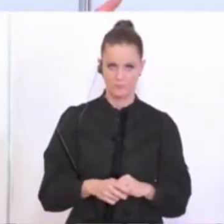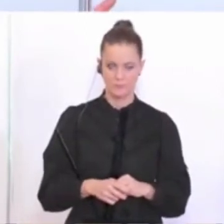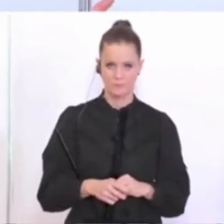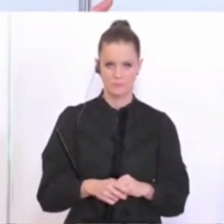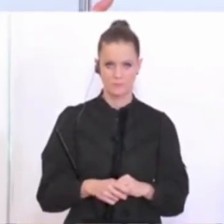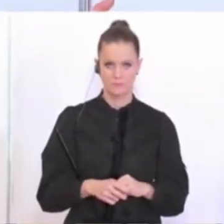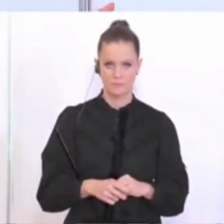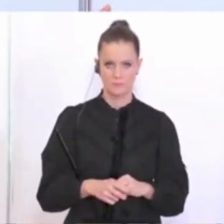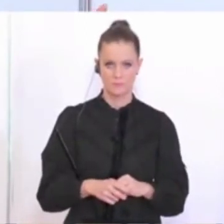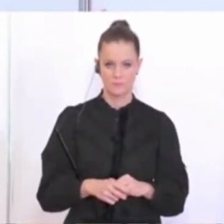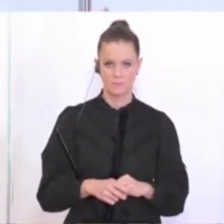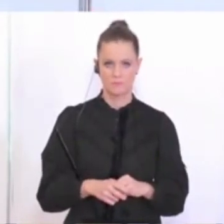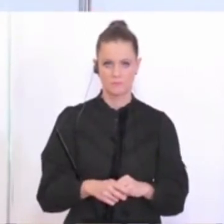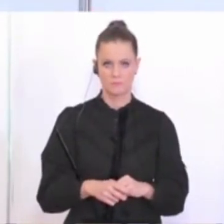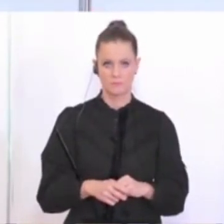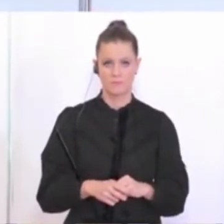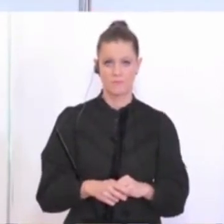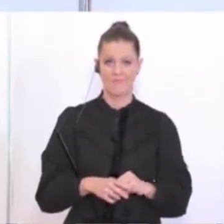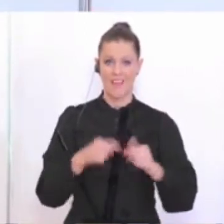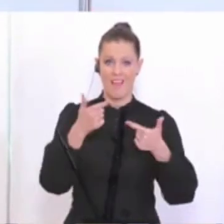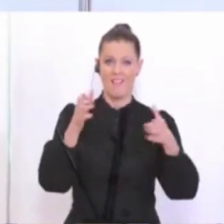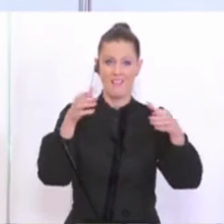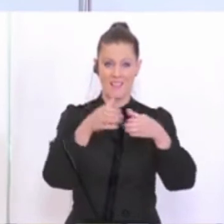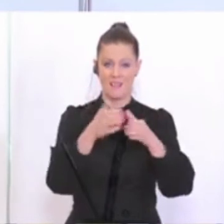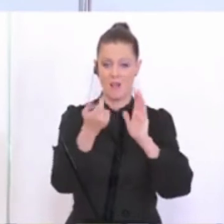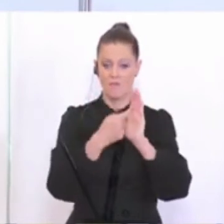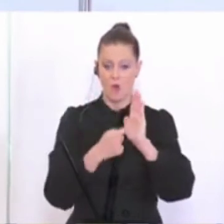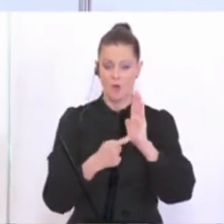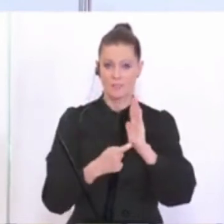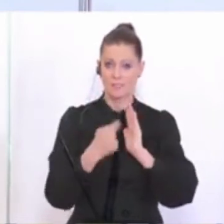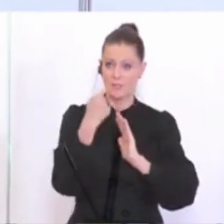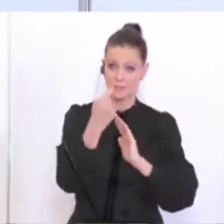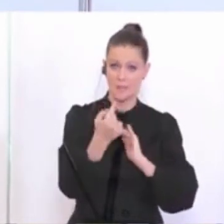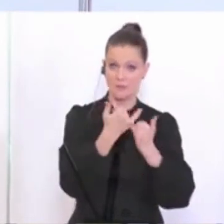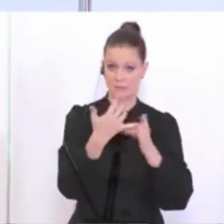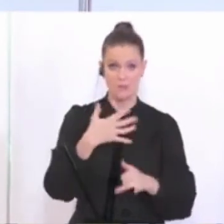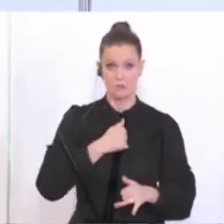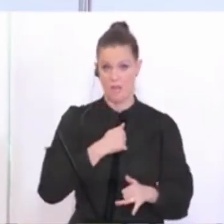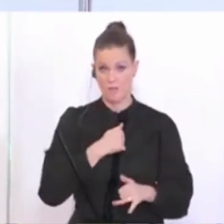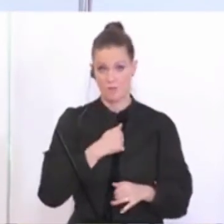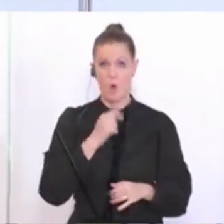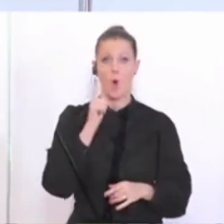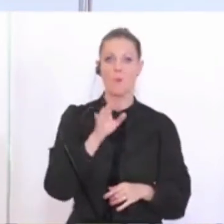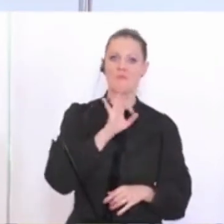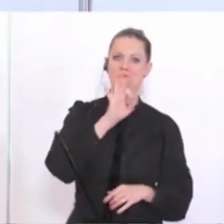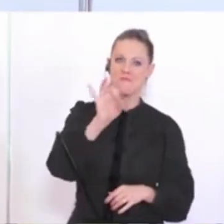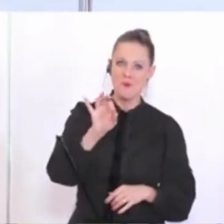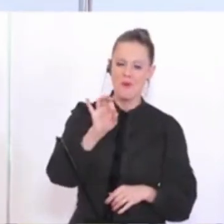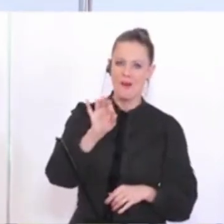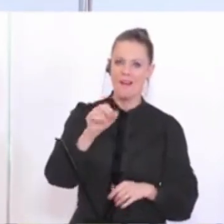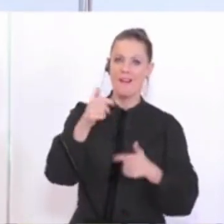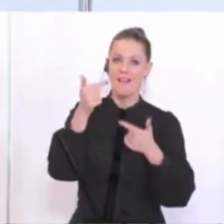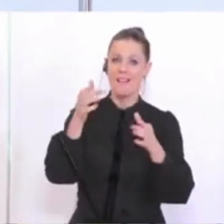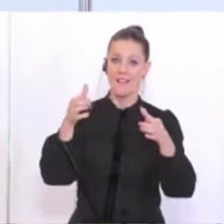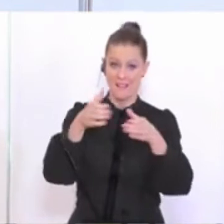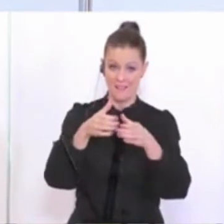Inwieweit die Liga die Voraussetzungen selber herkriegt und ob das für die Liga überhaupt lukrativ